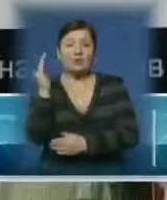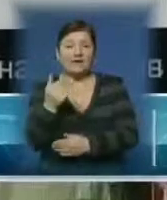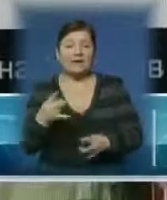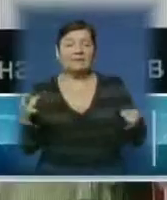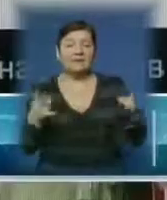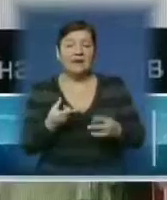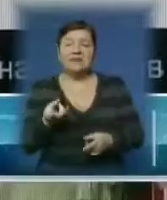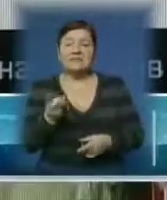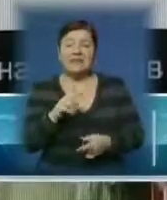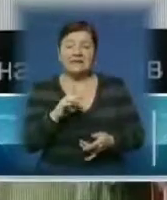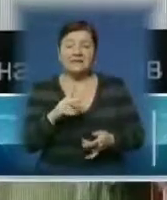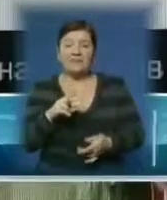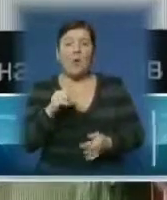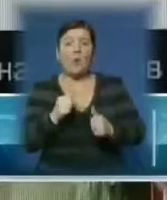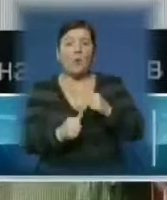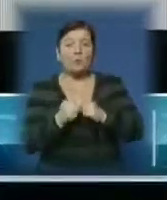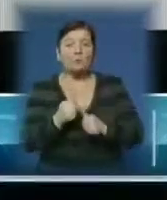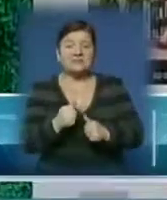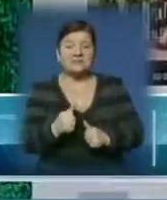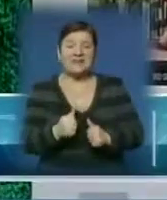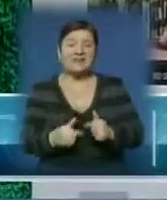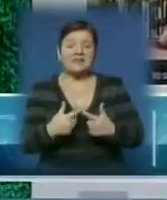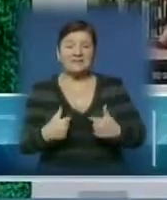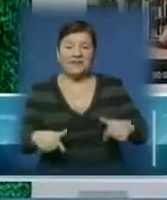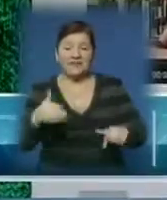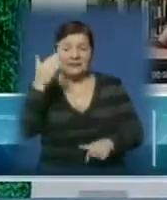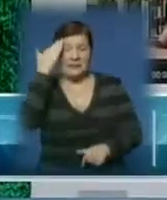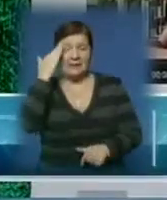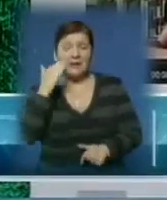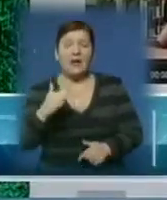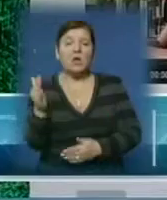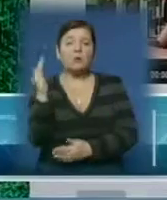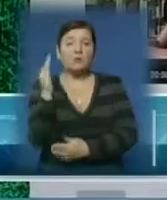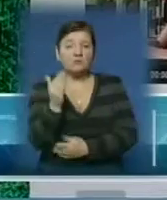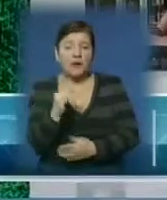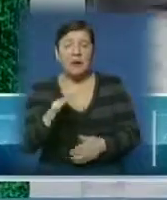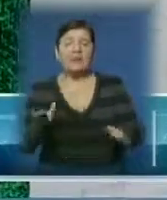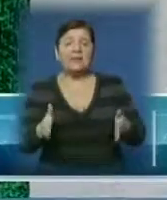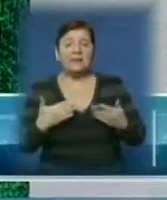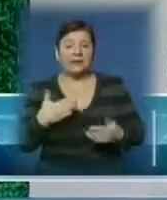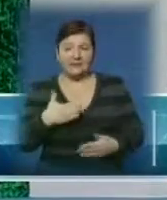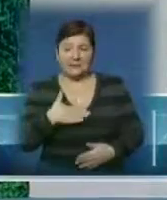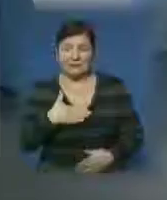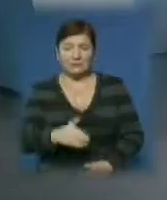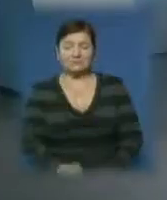необхідно зайти на сторінку конкурсу «Країна талантів» та проголосувати за програму. Тож, підтримайте наших.